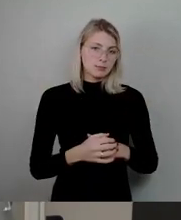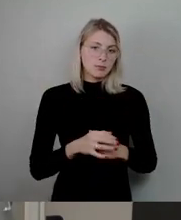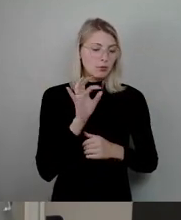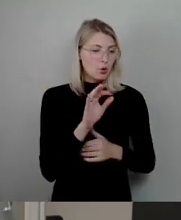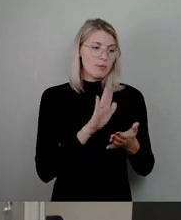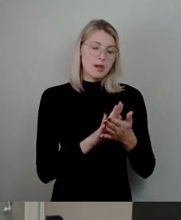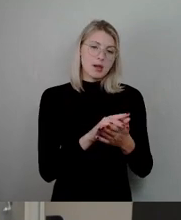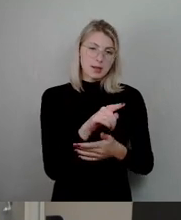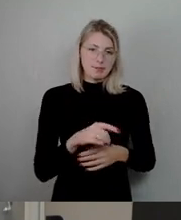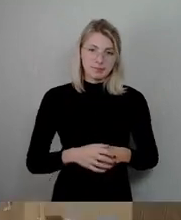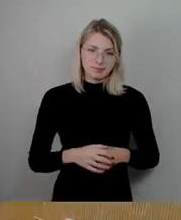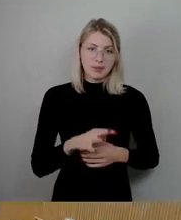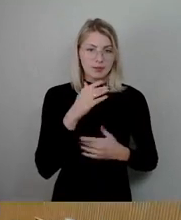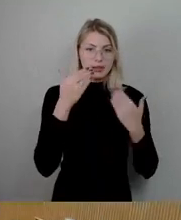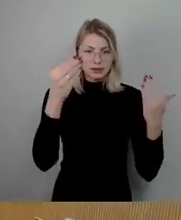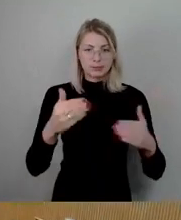Bades. Vielen Dank.